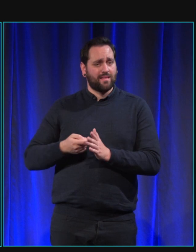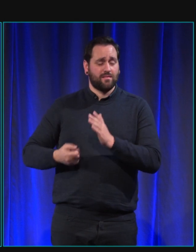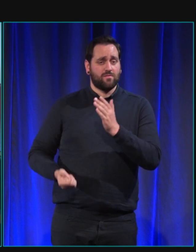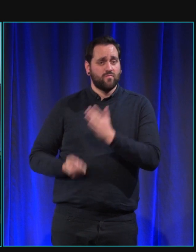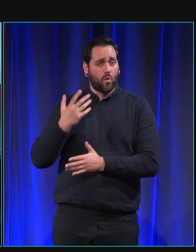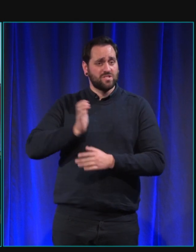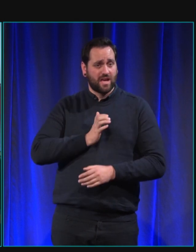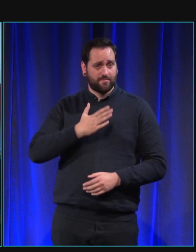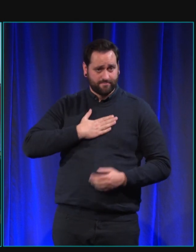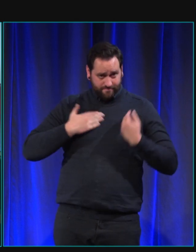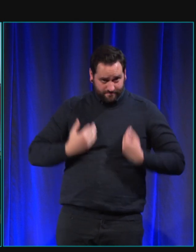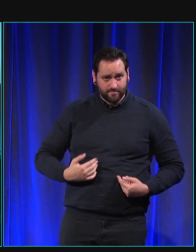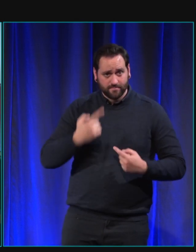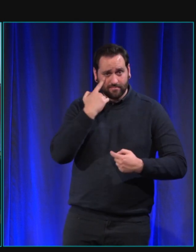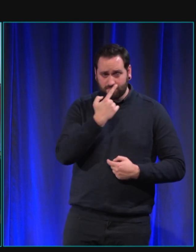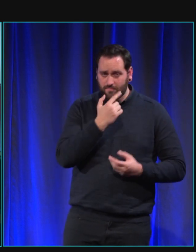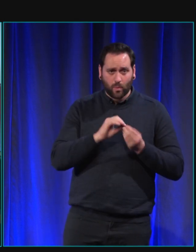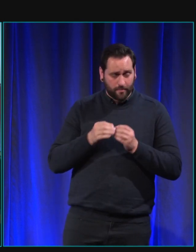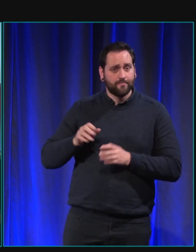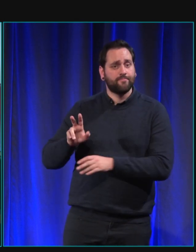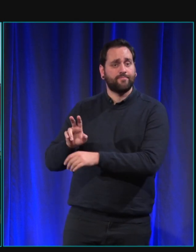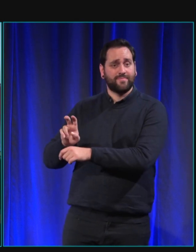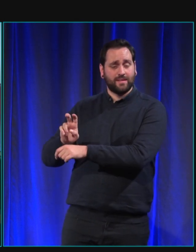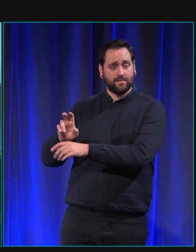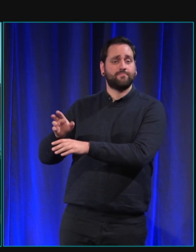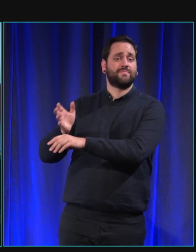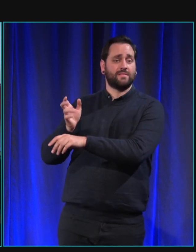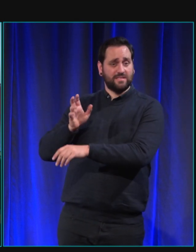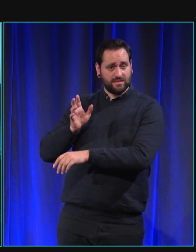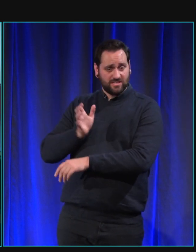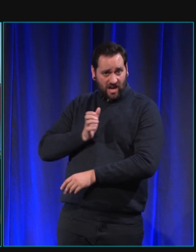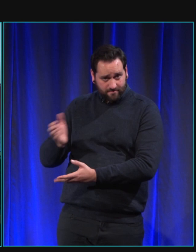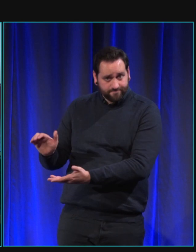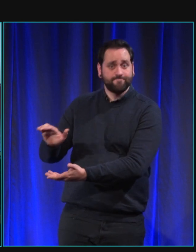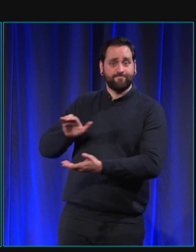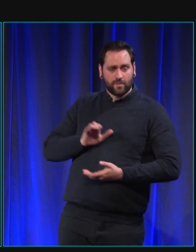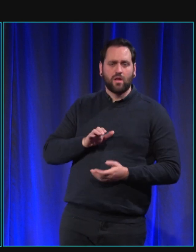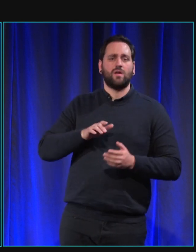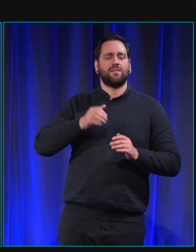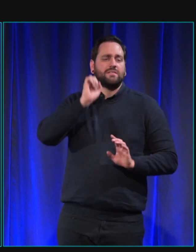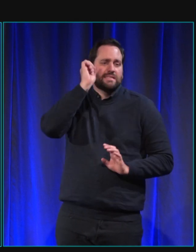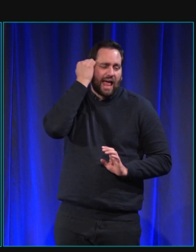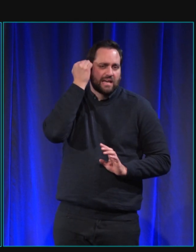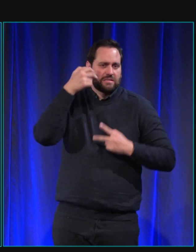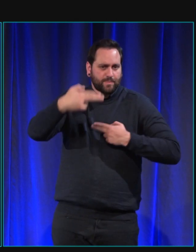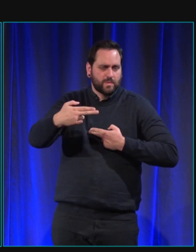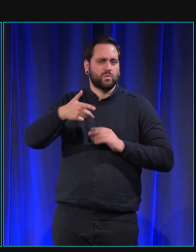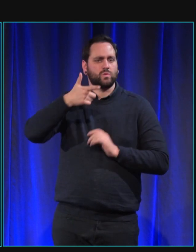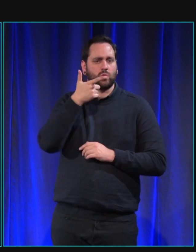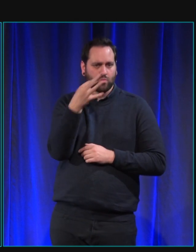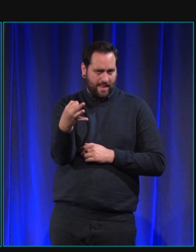toutes les écoles à peu près pareil donc les chiens donc on a deux semaines de remise et après